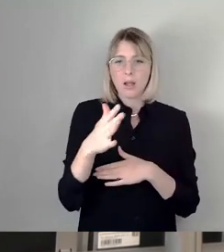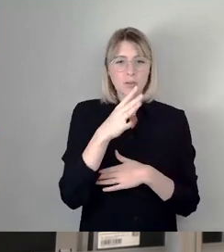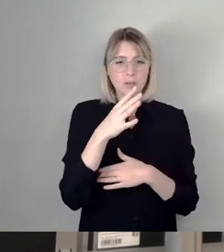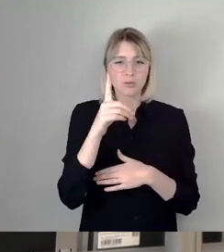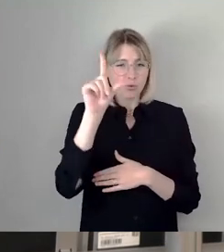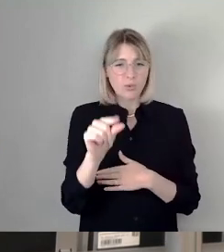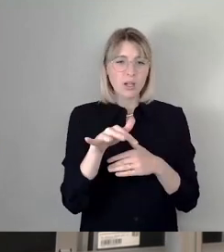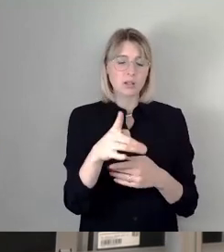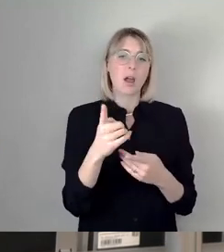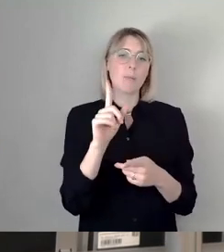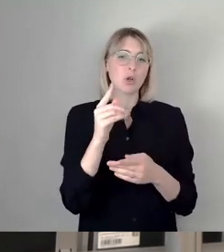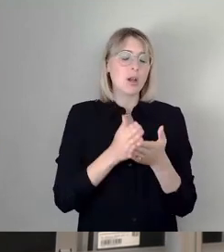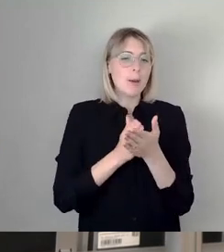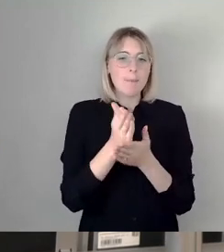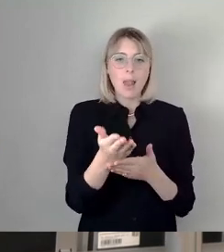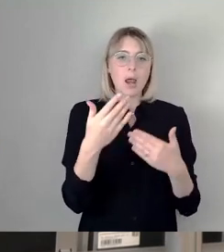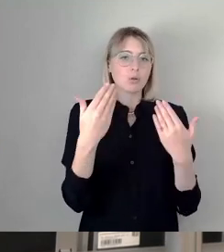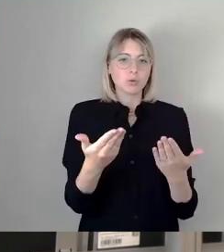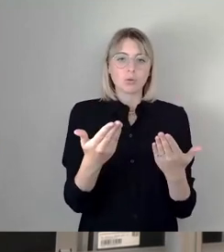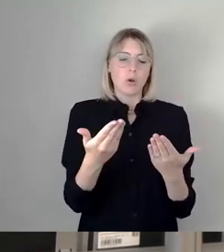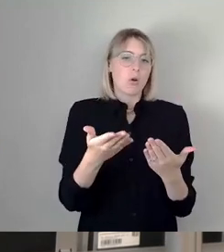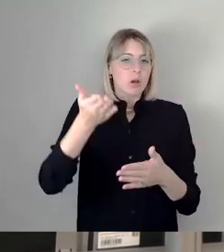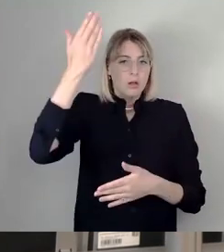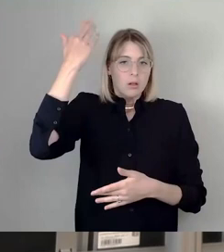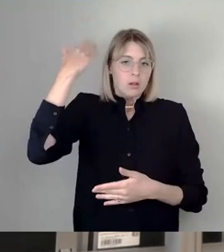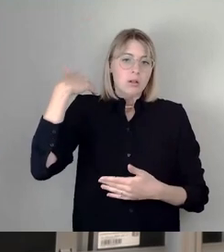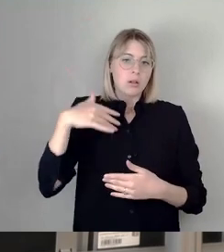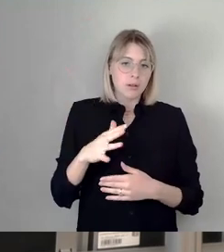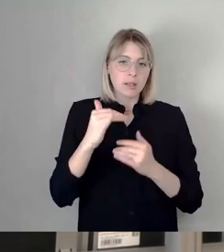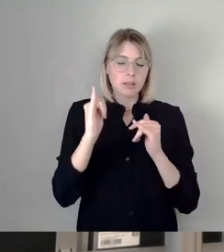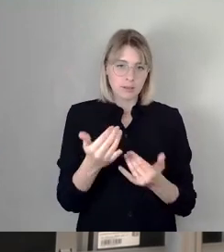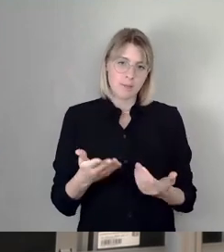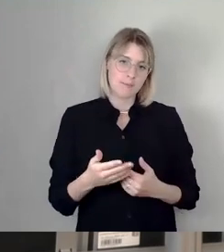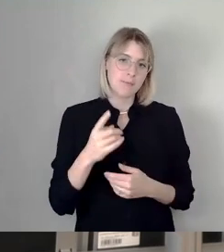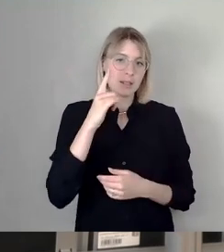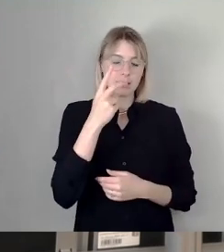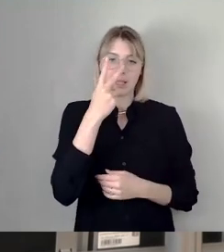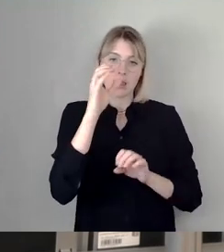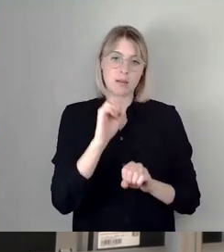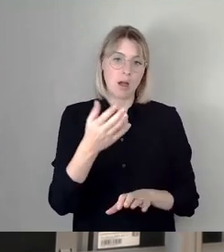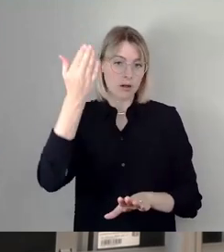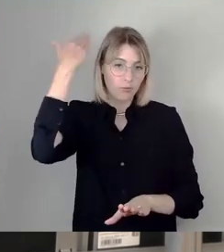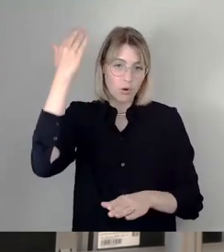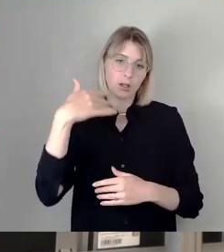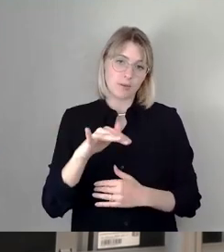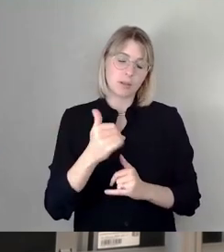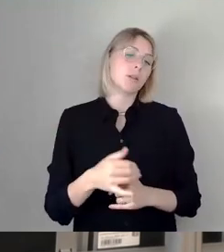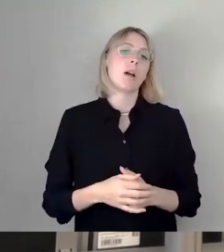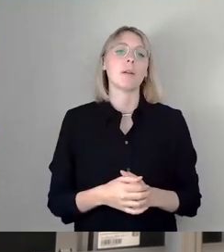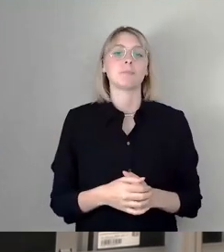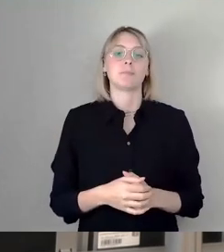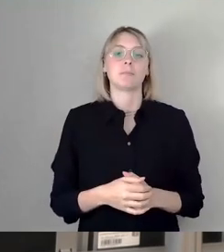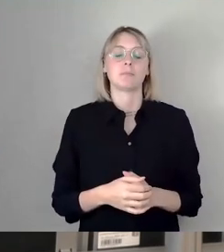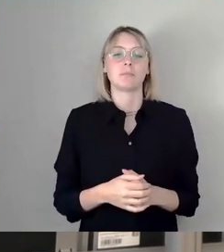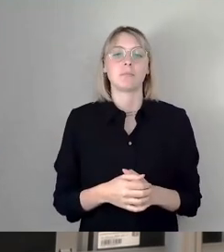Planung aus einer längst vergangenen Zeit. Punkt 1. Punkt 1b ist allerdings, wir kriegen